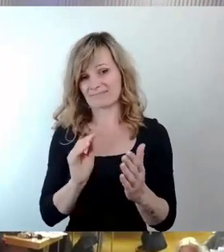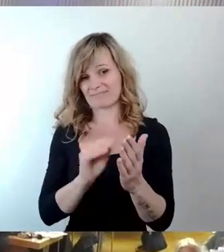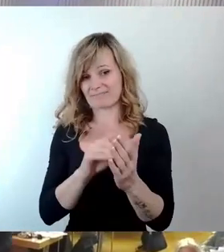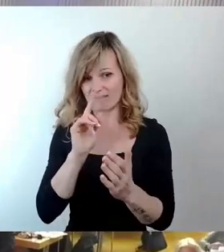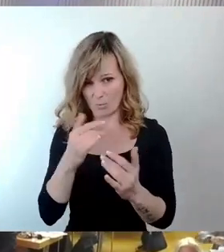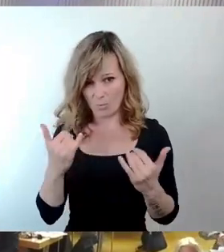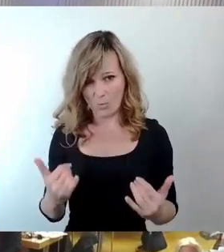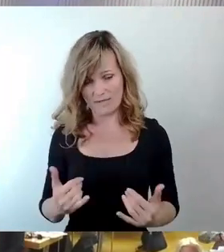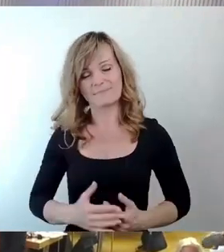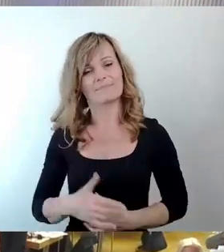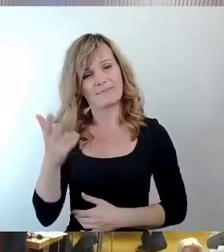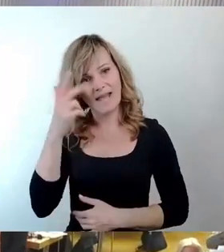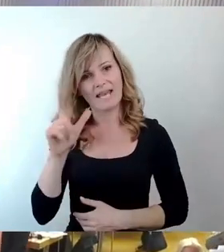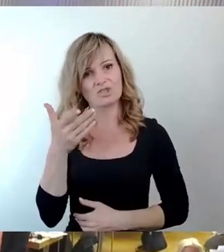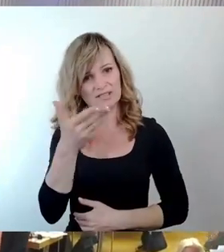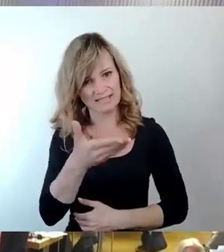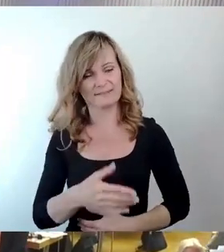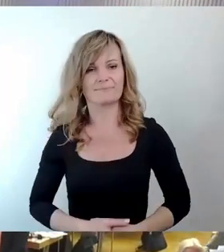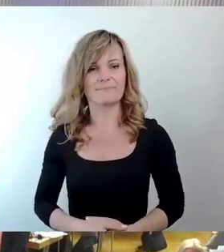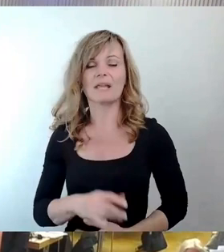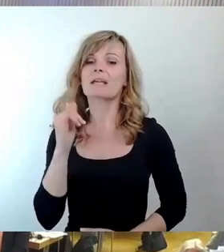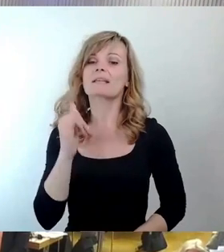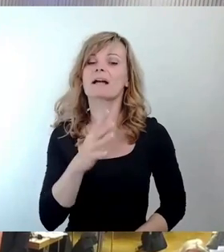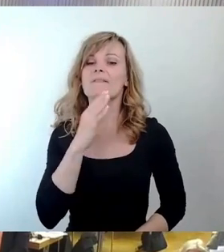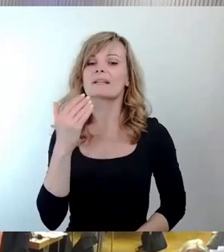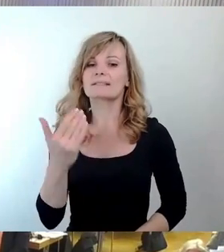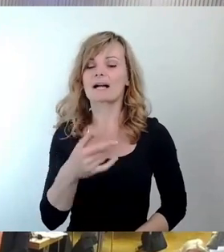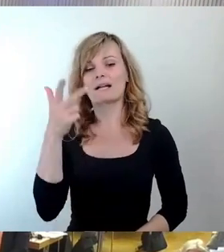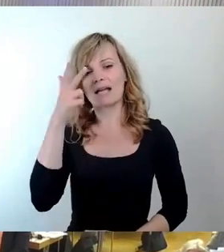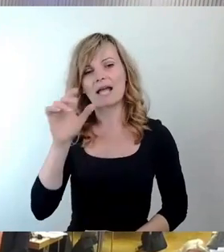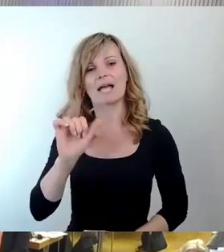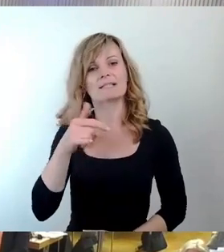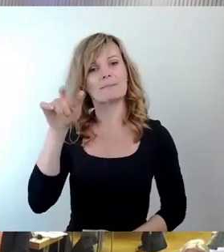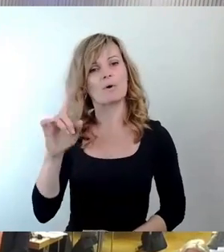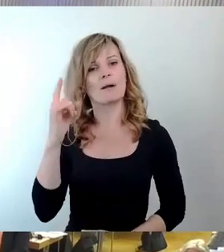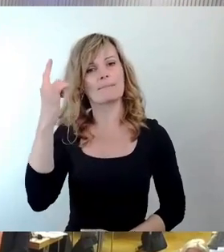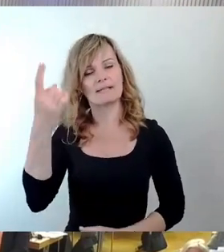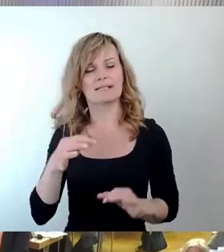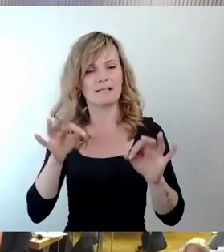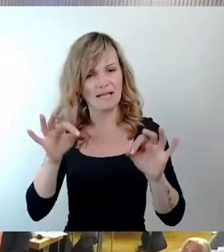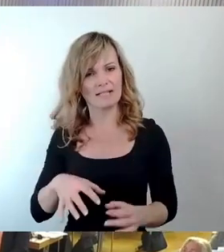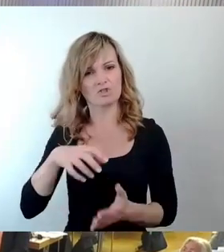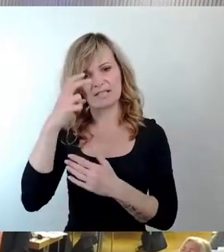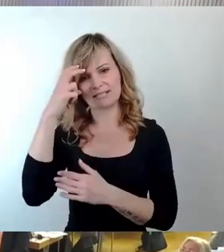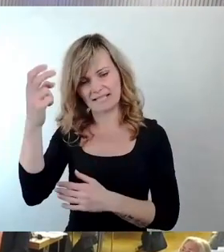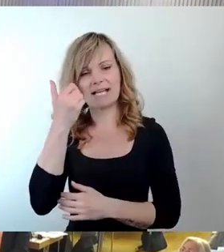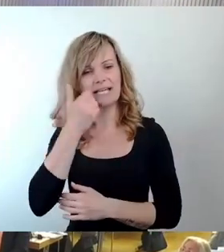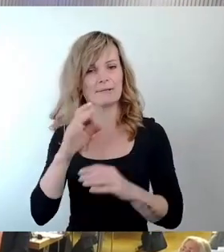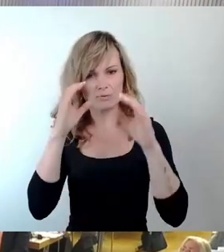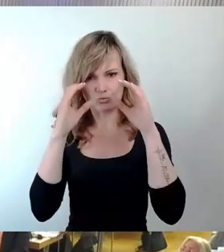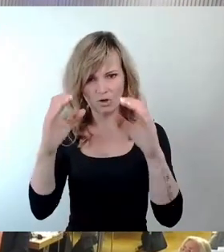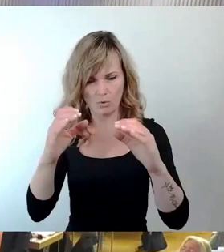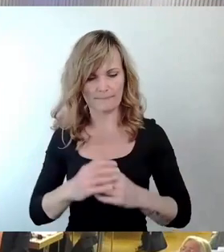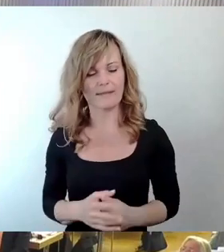Herr Laczynski, bitte. Ja, vielen Dank, Herr erster Bürgermeister. Sehr geehrte Stadträte, liebe Zuschauer. Wir diskutieren heute hier über eine